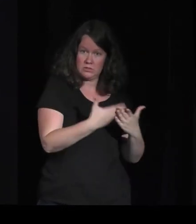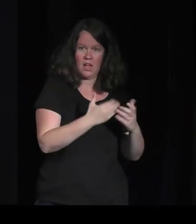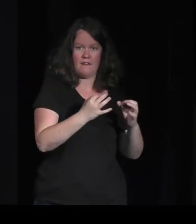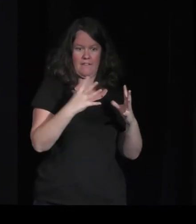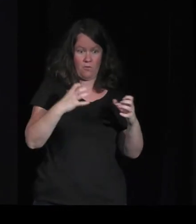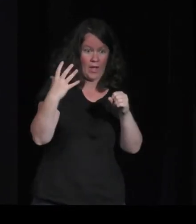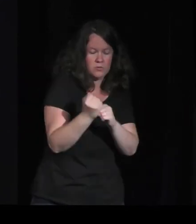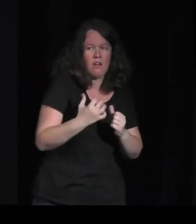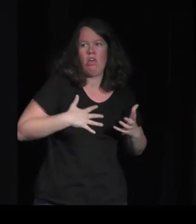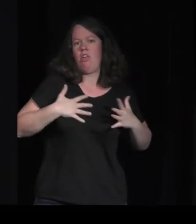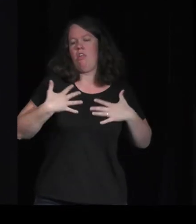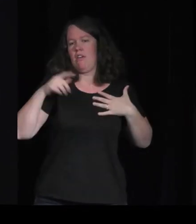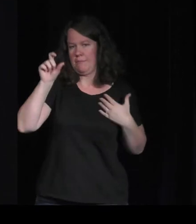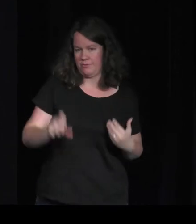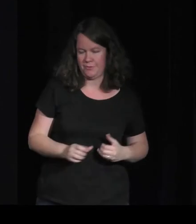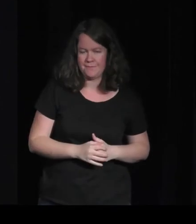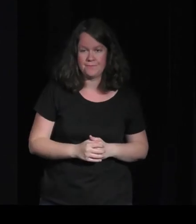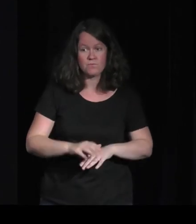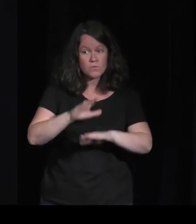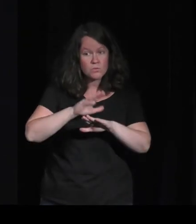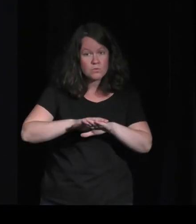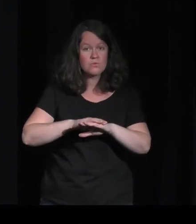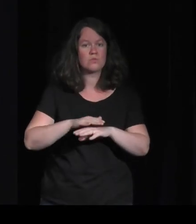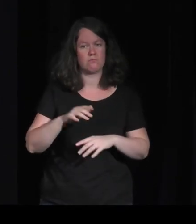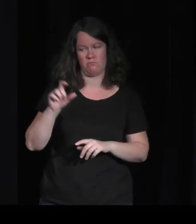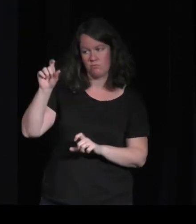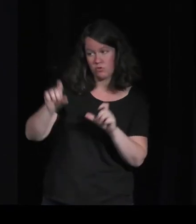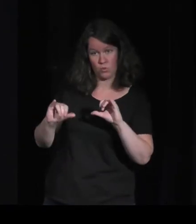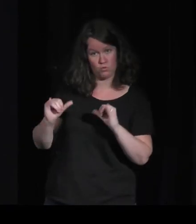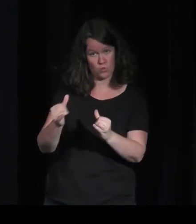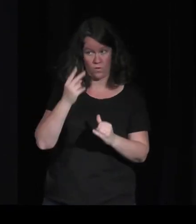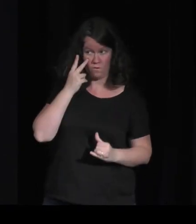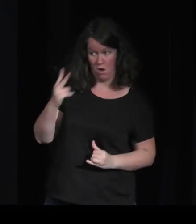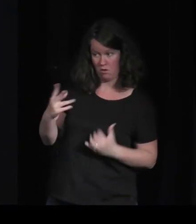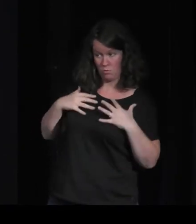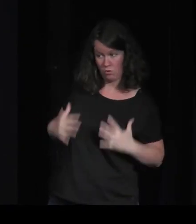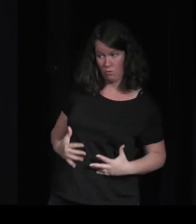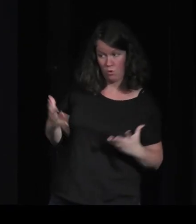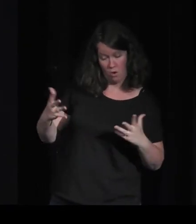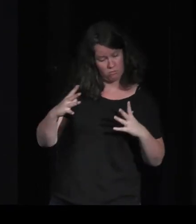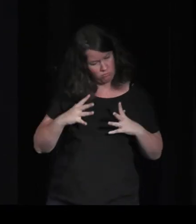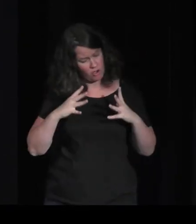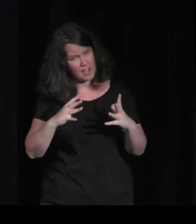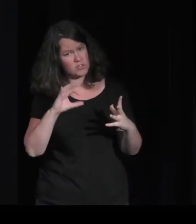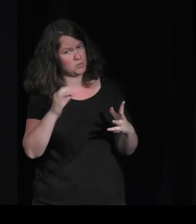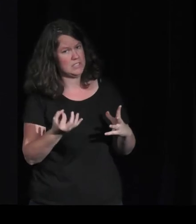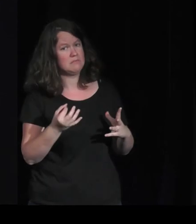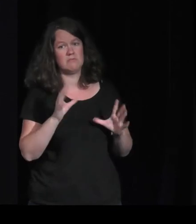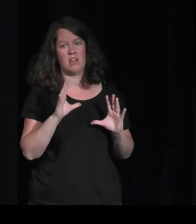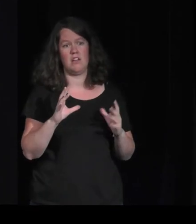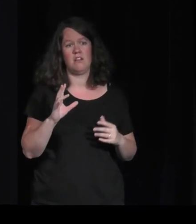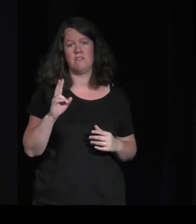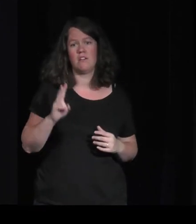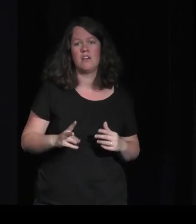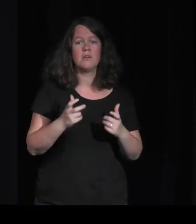que quand vous regardez effectivement, bien sûr qu'on est engagé dans les jeux, mais on ne l'est jamais complètement. La pratique ordinaire de